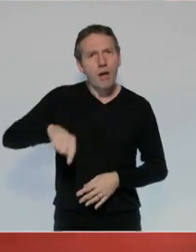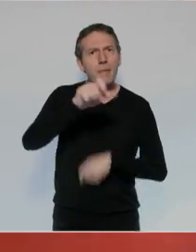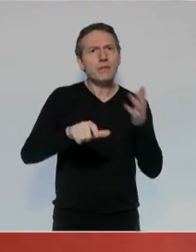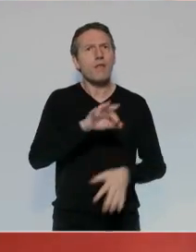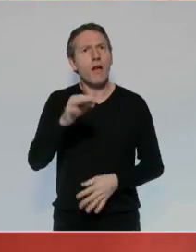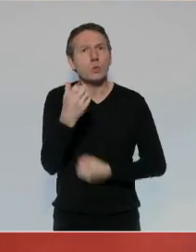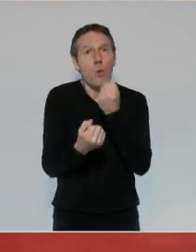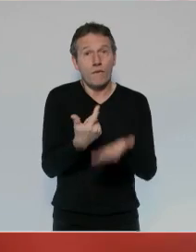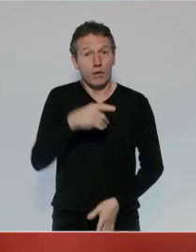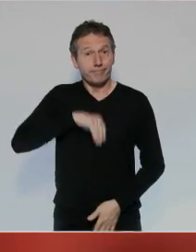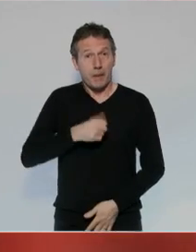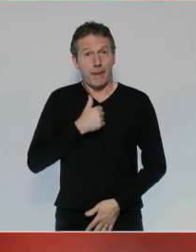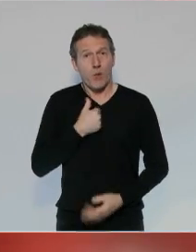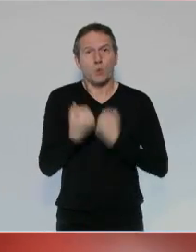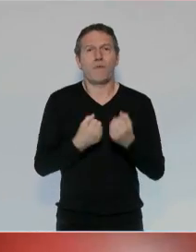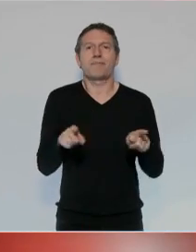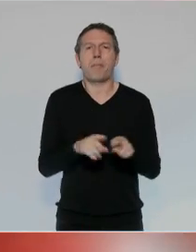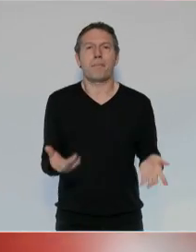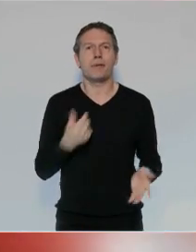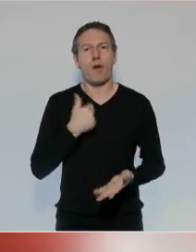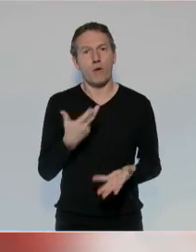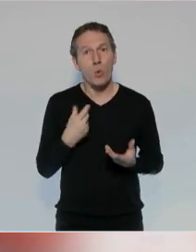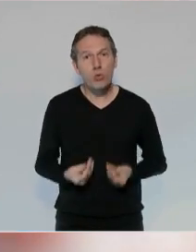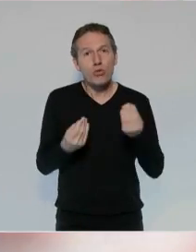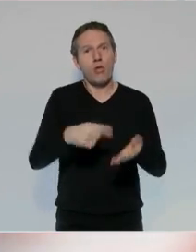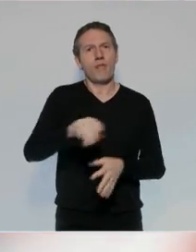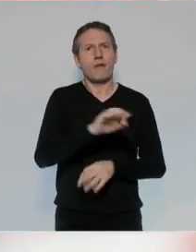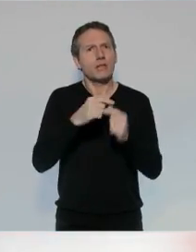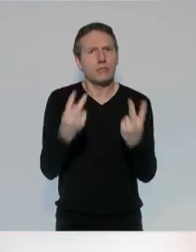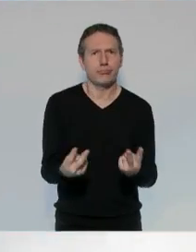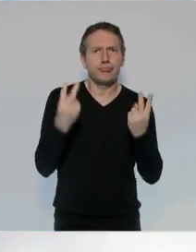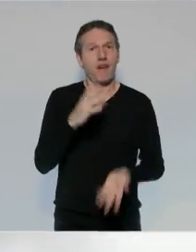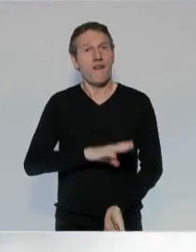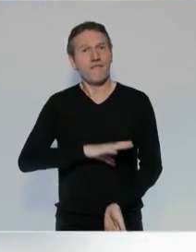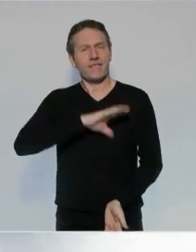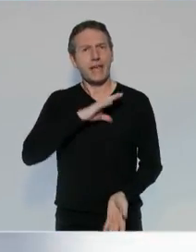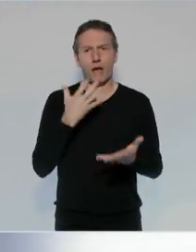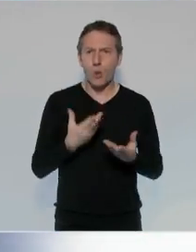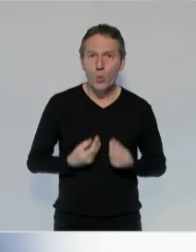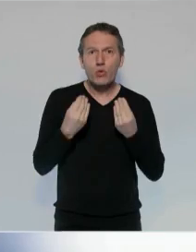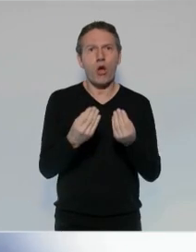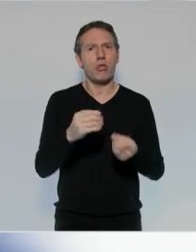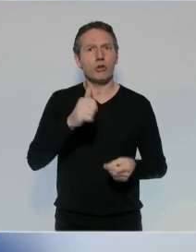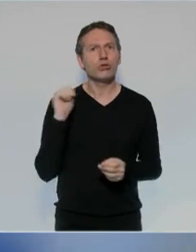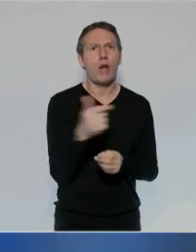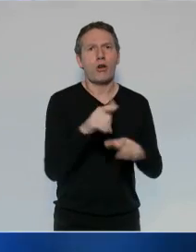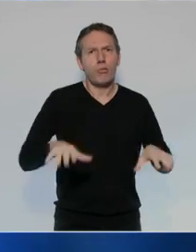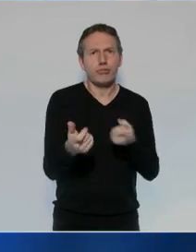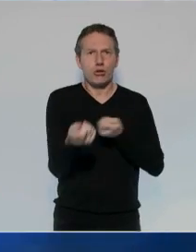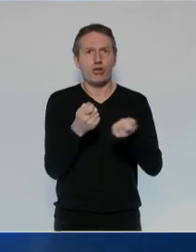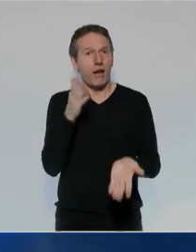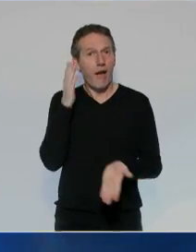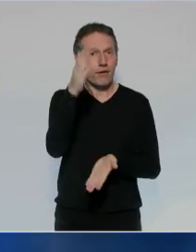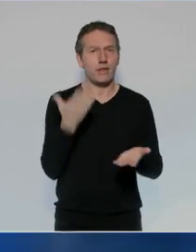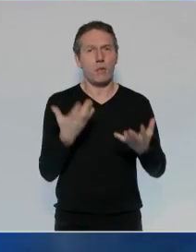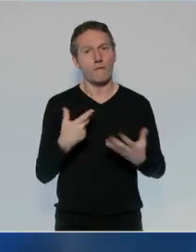Je ressens les souffrances des Français comme autant de souffrances personnelles. Je veux rendre aux Français la fierté de ce qu'ils sont. Je veux leur rendre